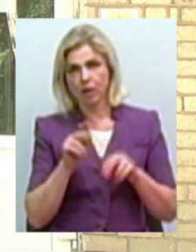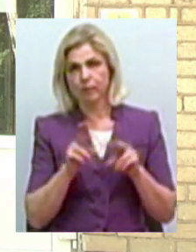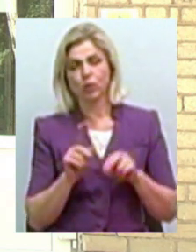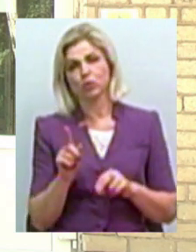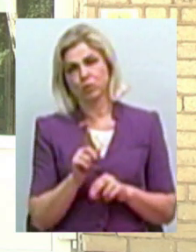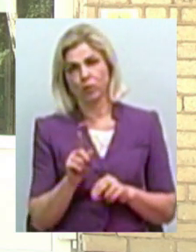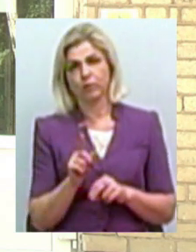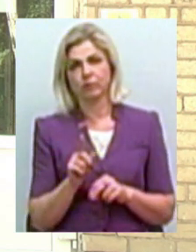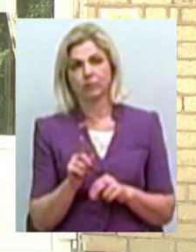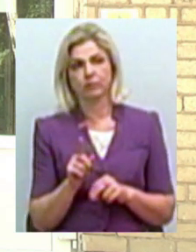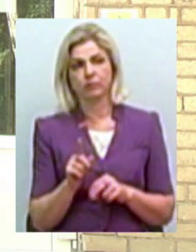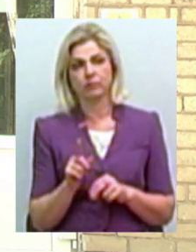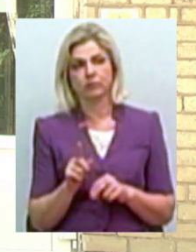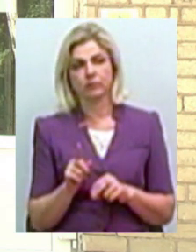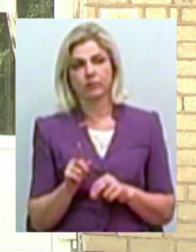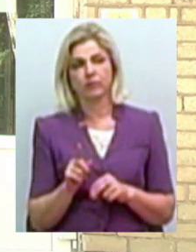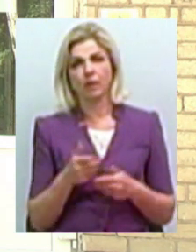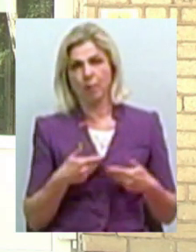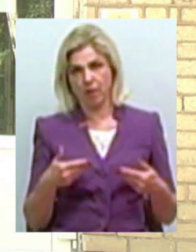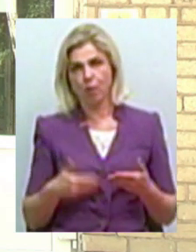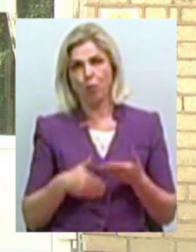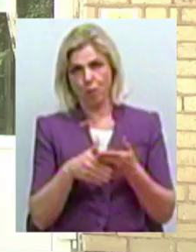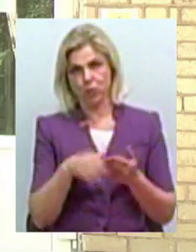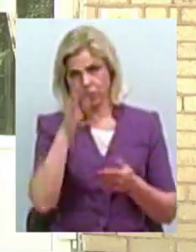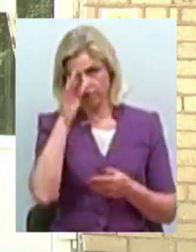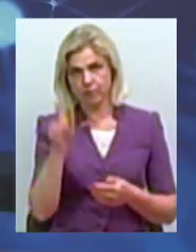що ми допоможемо дитини.